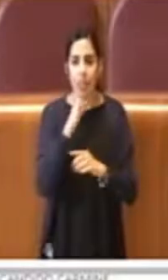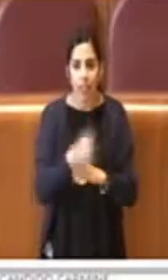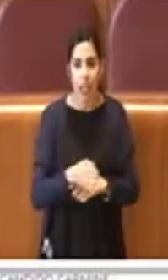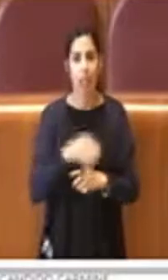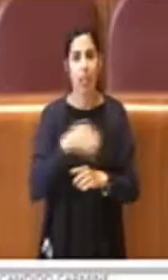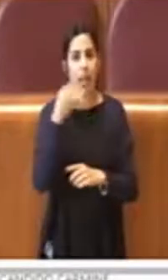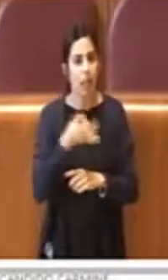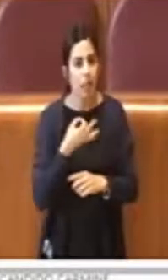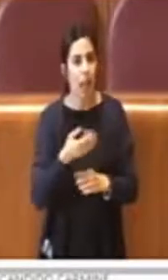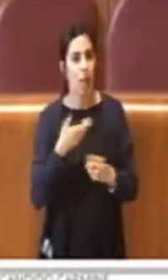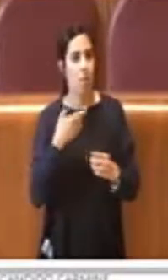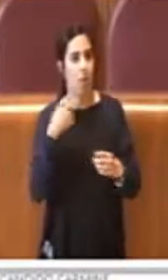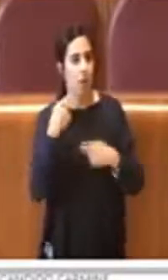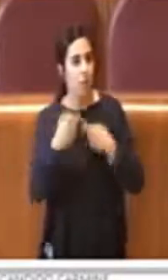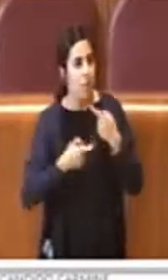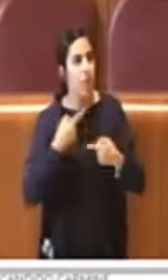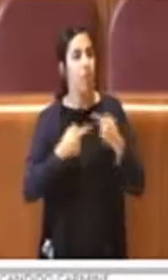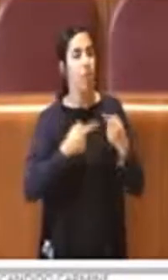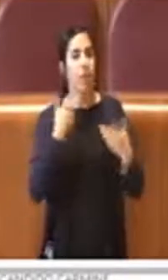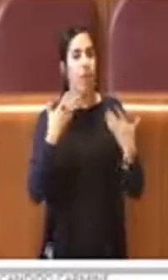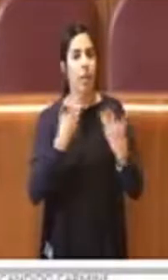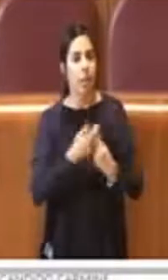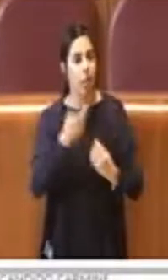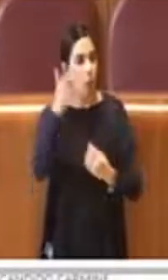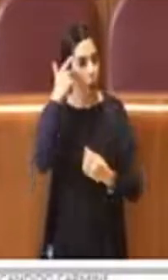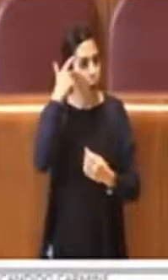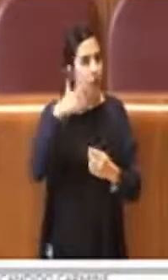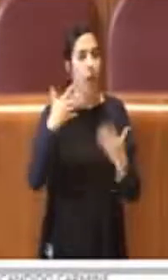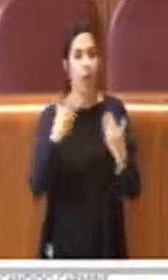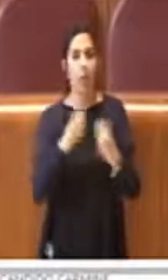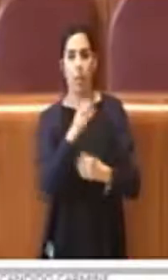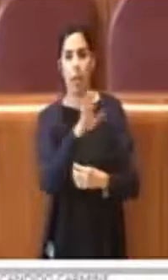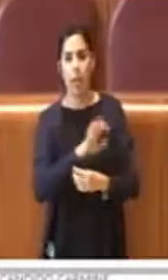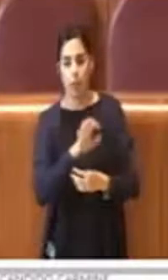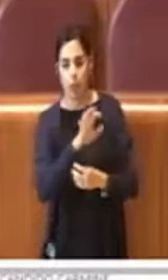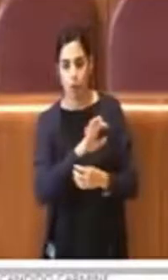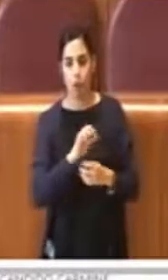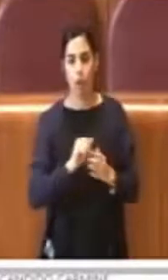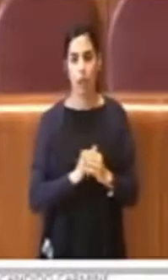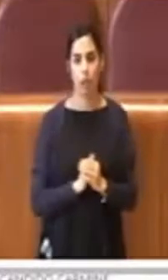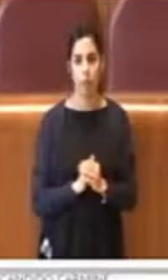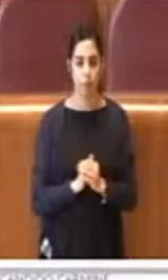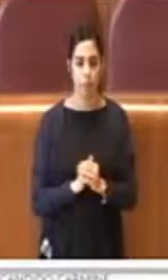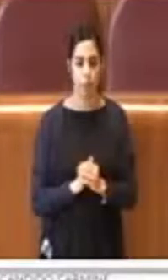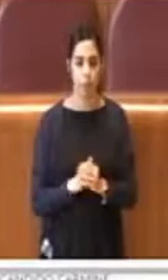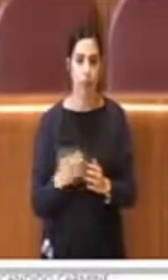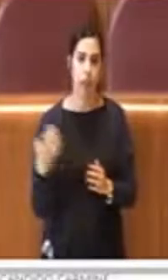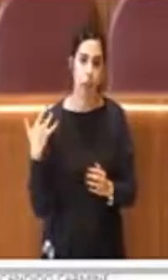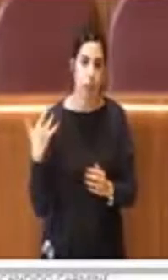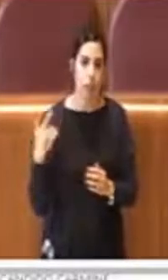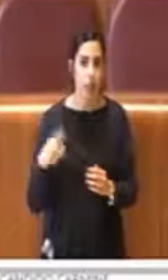vertici del Governo, con gli altri enti come la Regione che sicuramente vanno coinvolti. Grazie, Presidente.